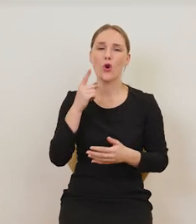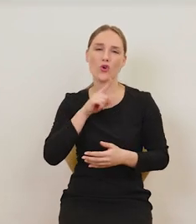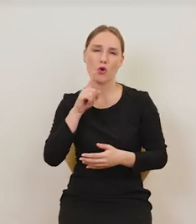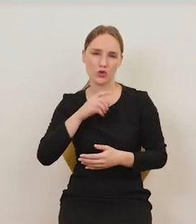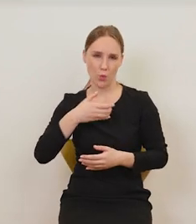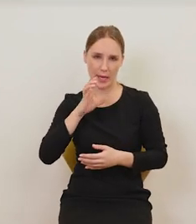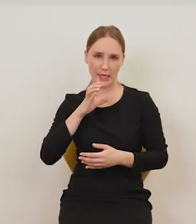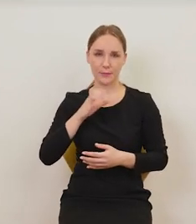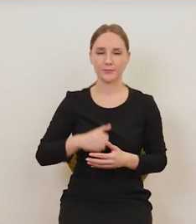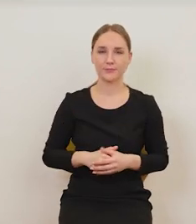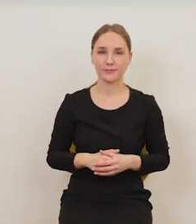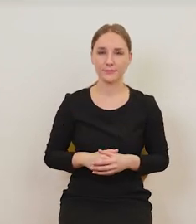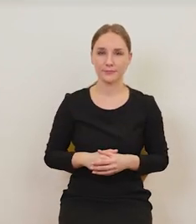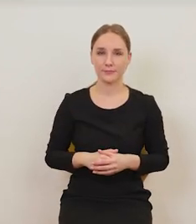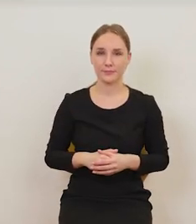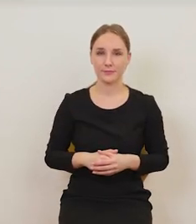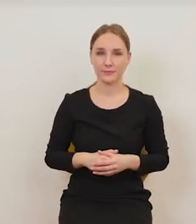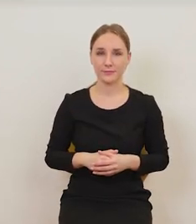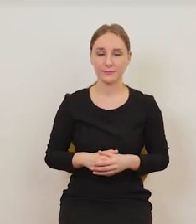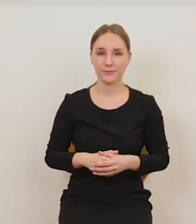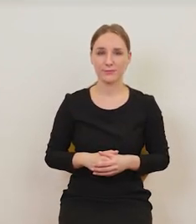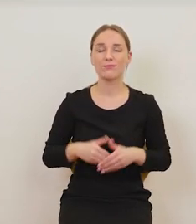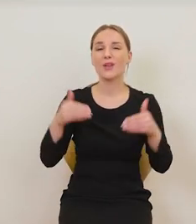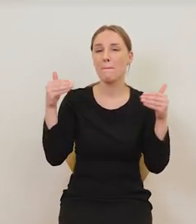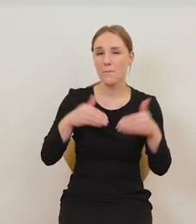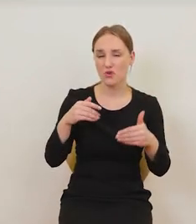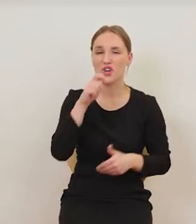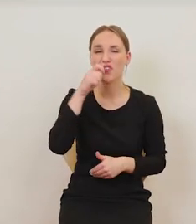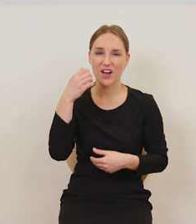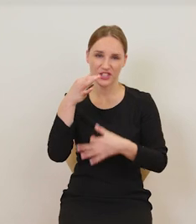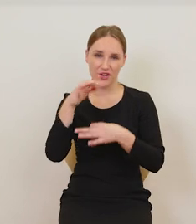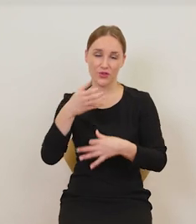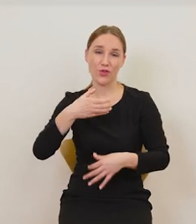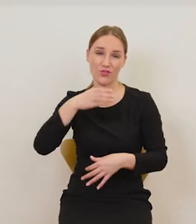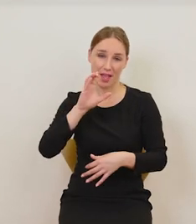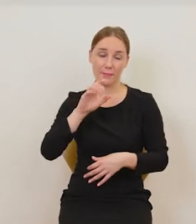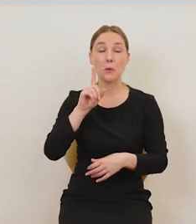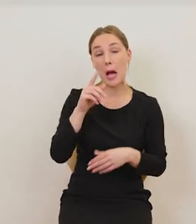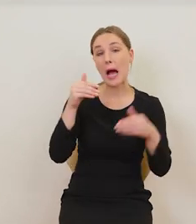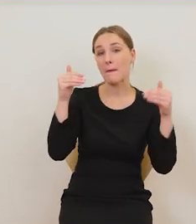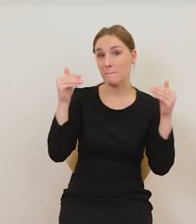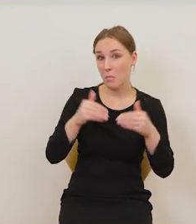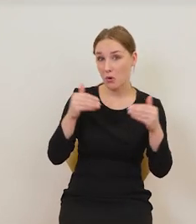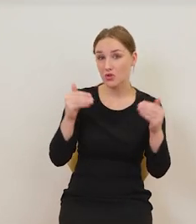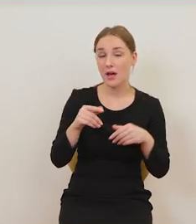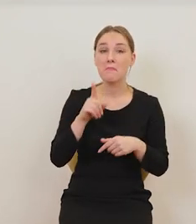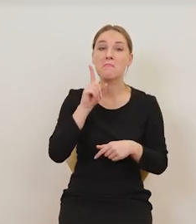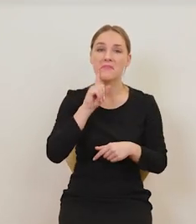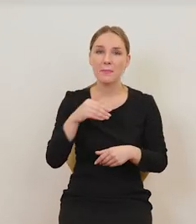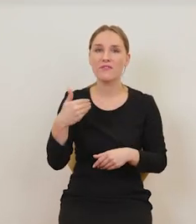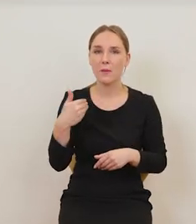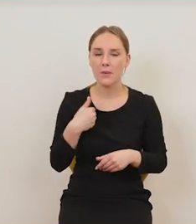łyk. Być może wypił skwaśniałe wino, a być może był to rzeczywiście